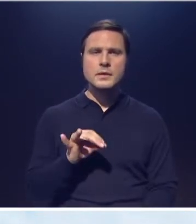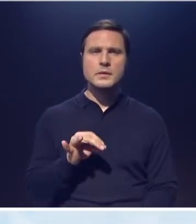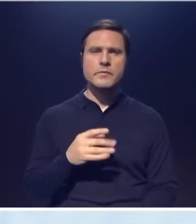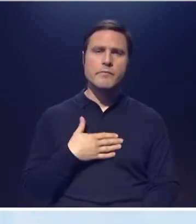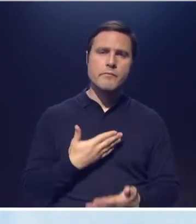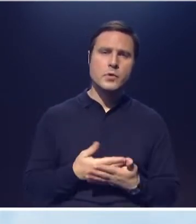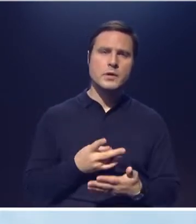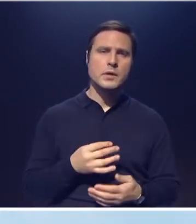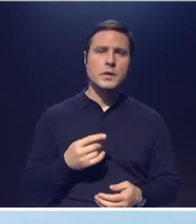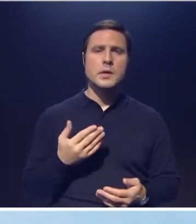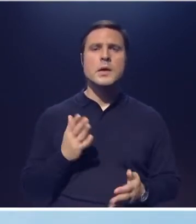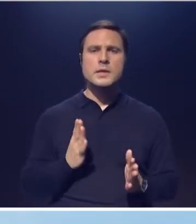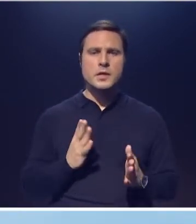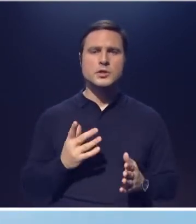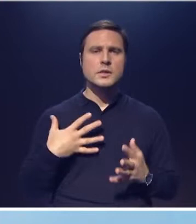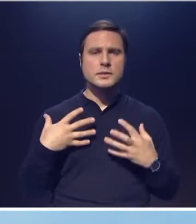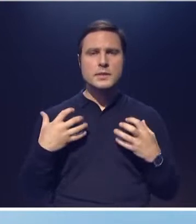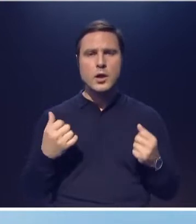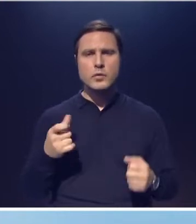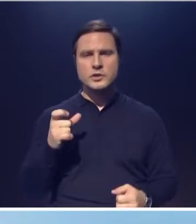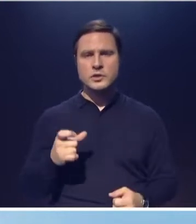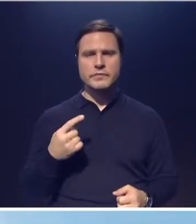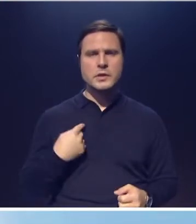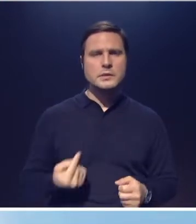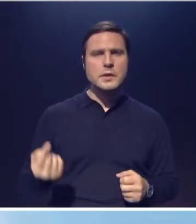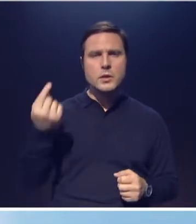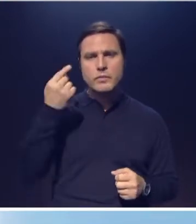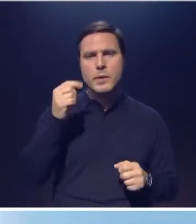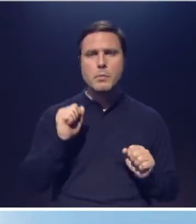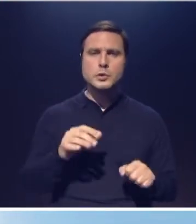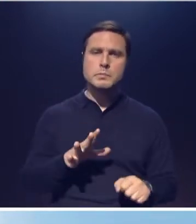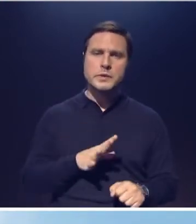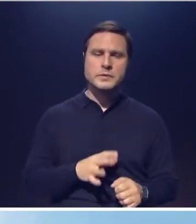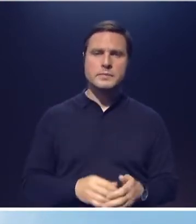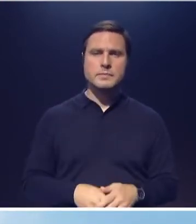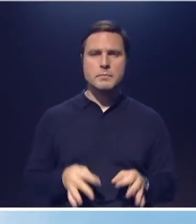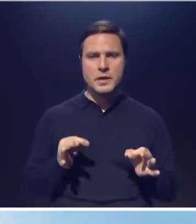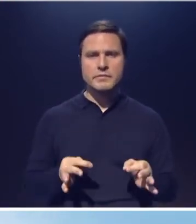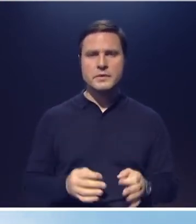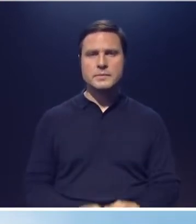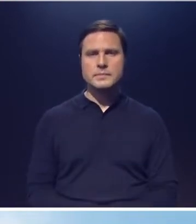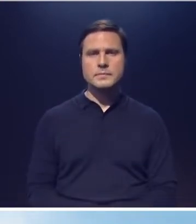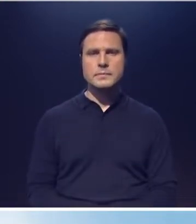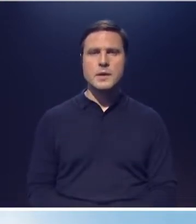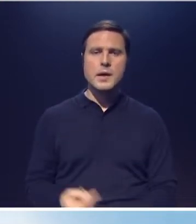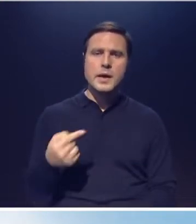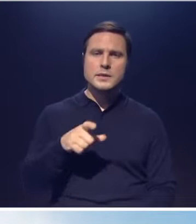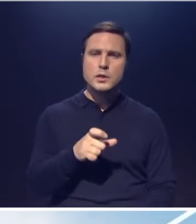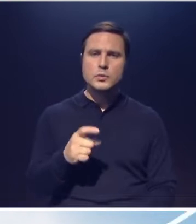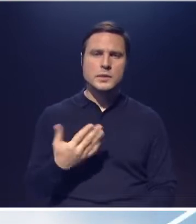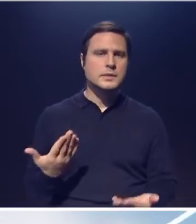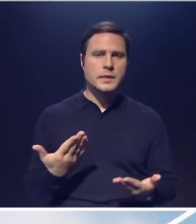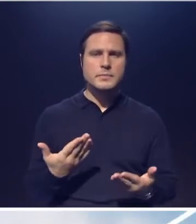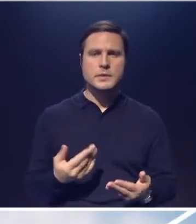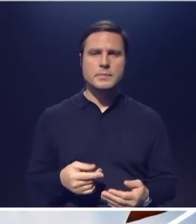здоровый человек задумается. А может быть, прав? А может быть, вот эти вот люди там с какими-то